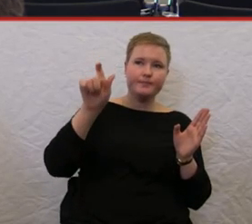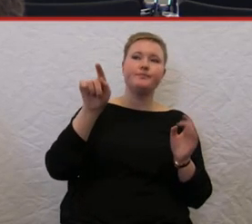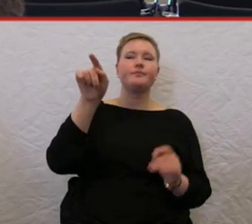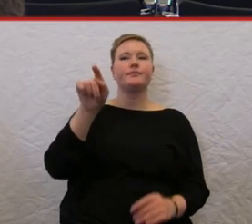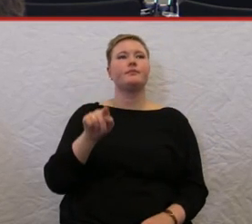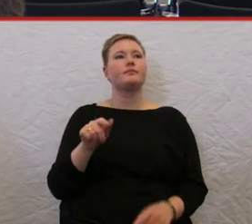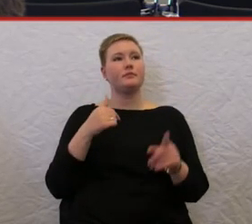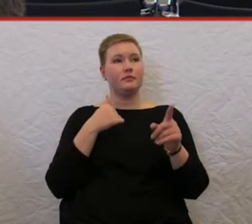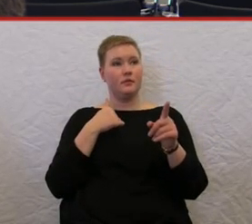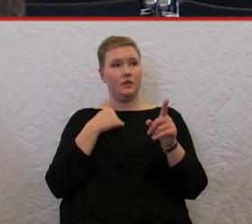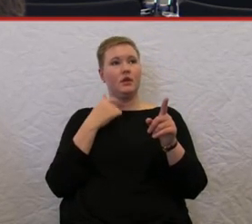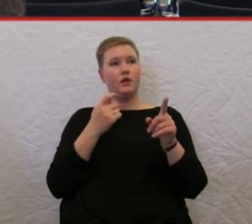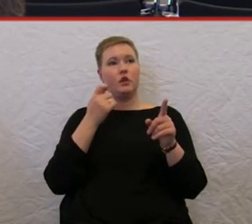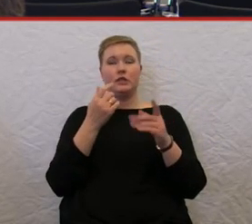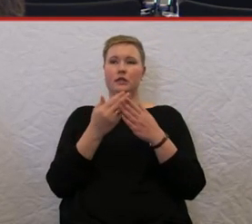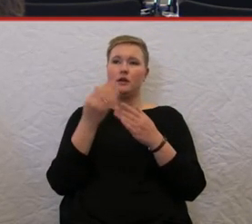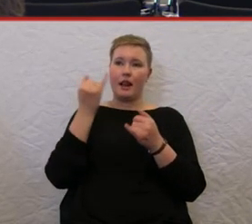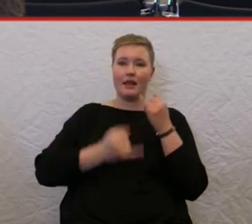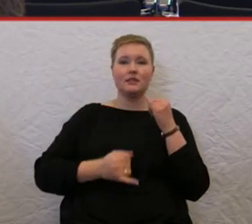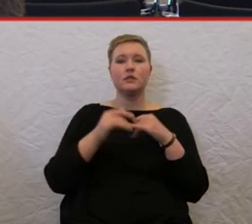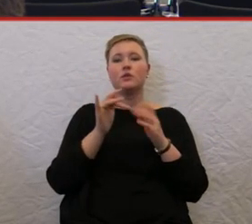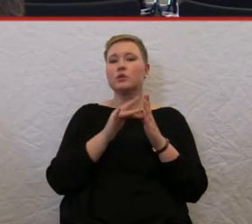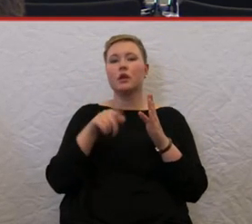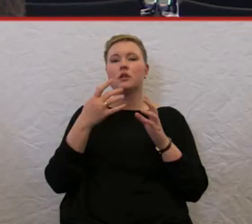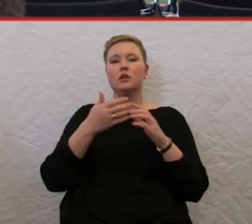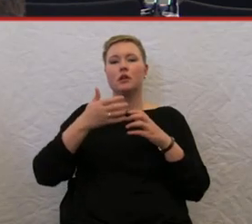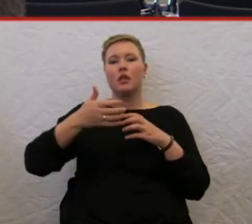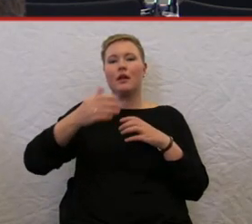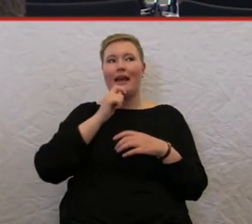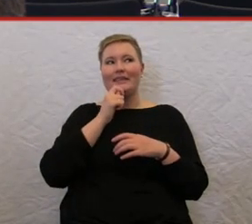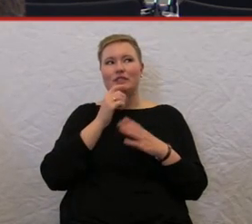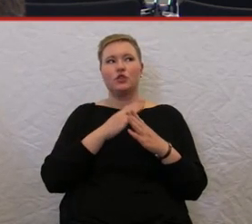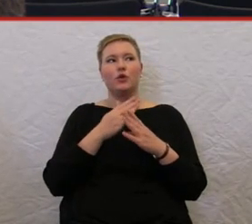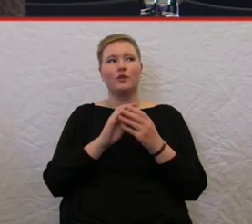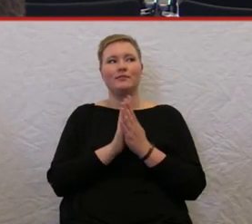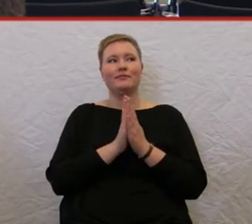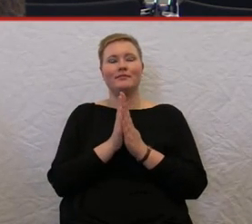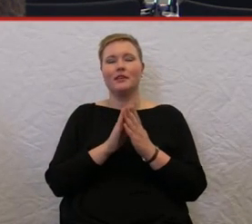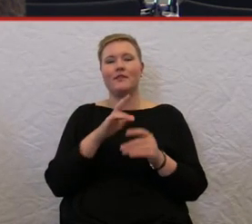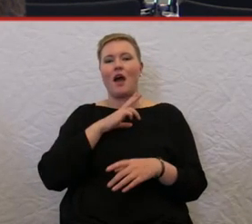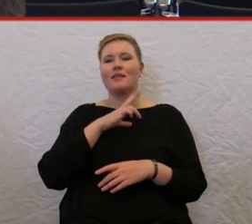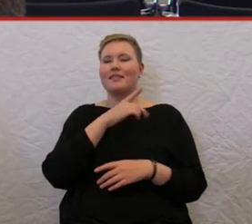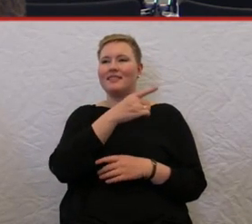Ich würde vorschlagen, das ist dann die letzte, weil sonst, ich glaube, das Essen wartet schon sehnsüchtig.